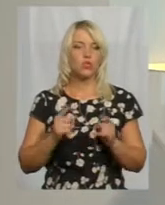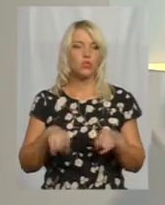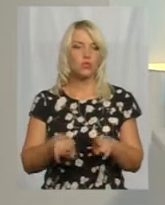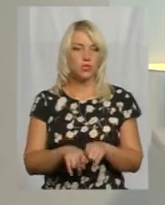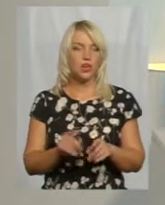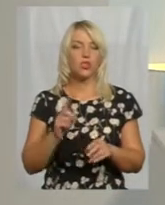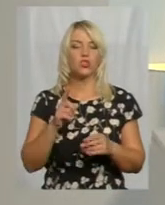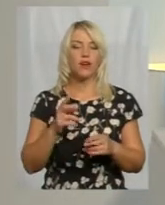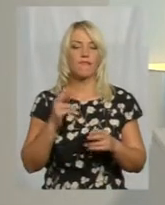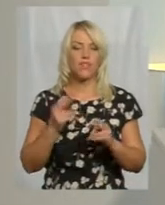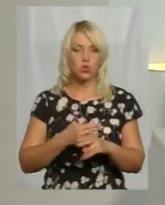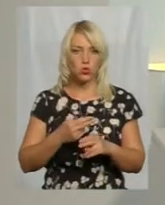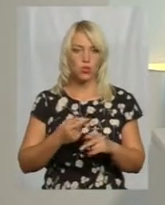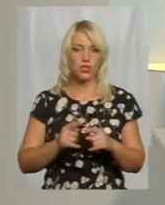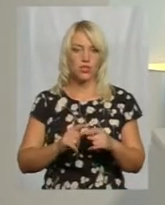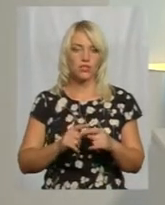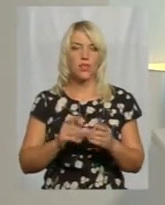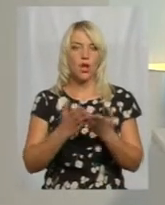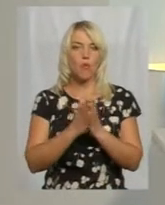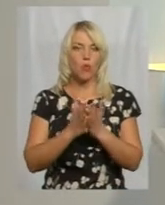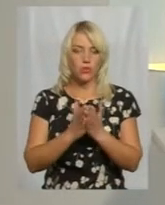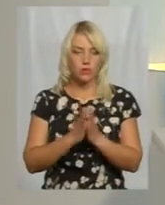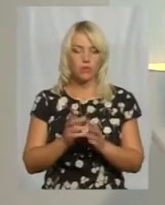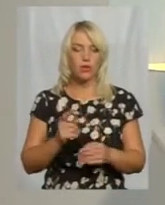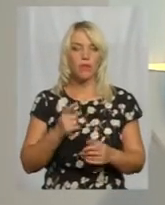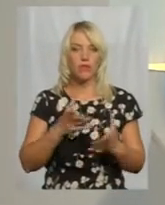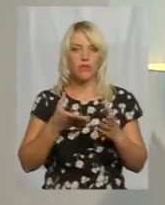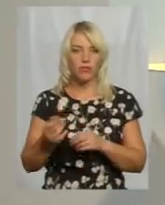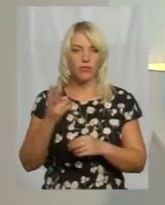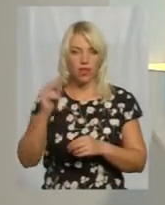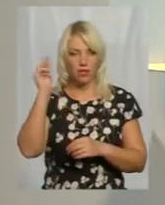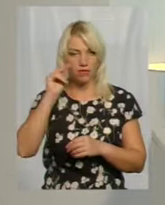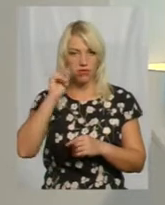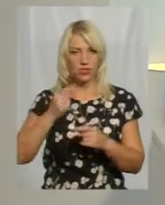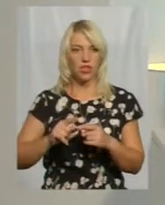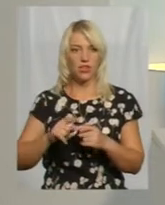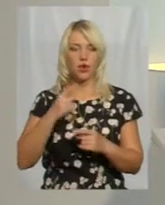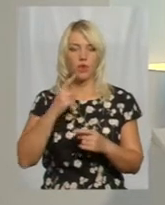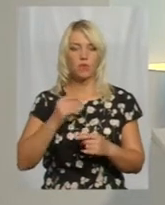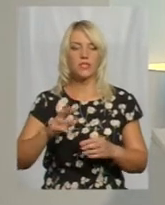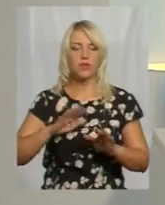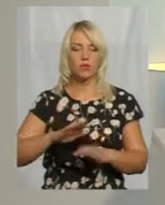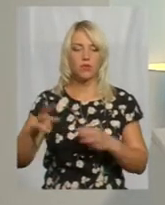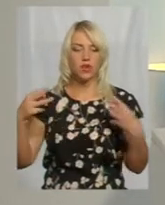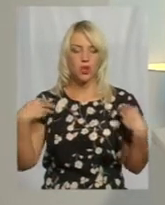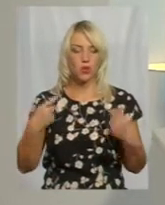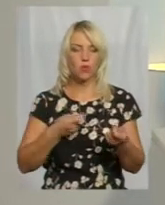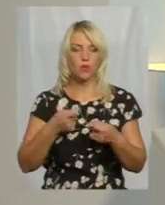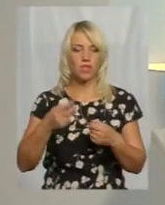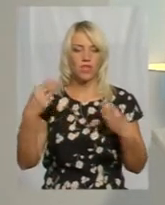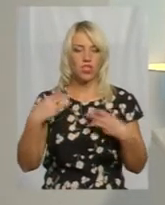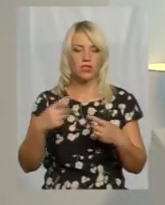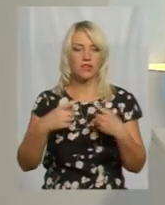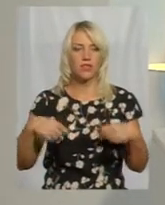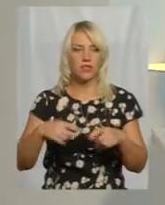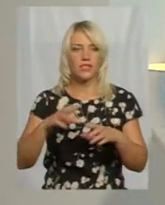посібників позначиться на навчальному процесі? Про це нині у темі дня говоримо з заступником начальника управління, начальником відділу загальної,